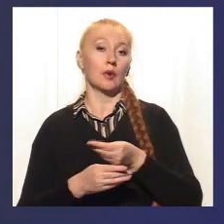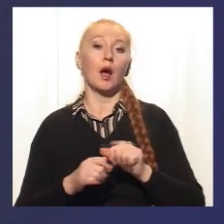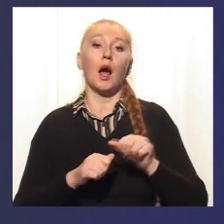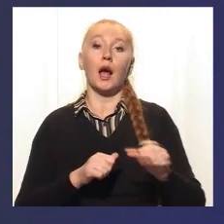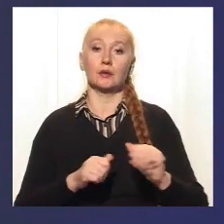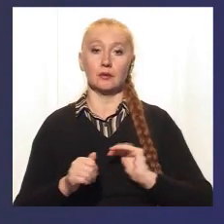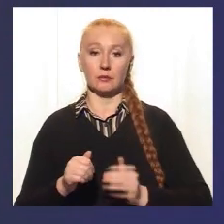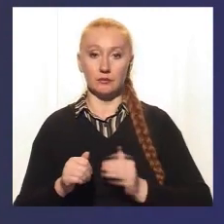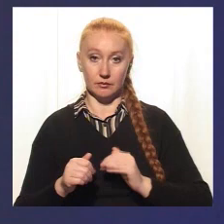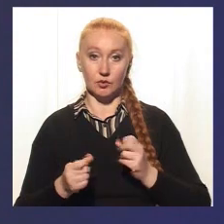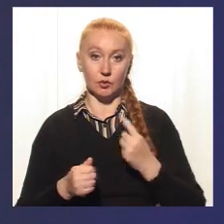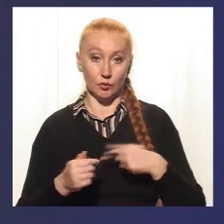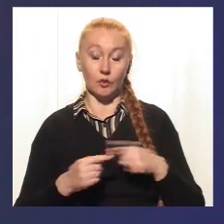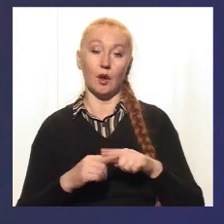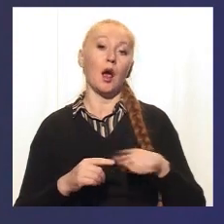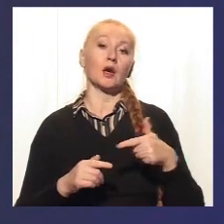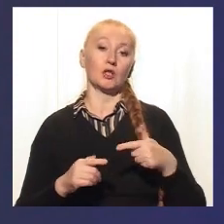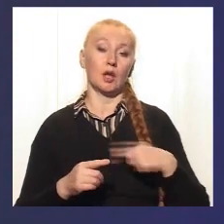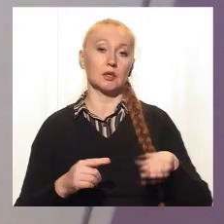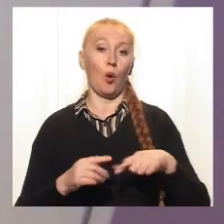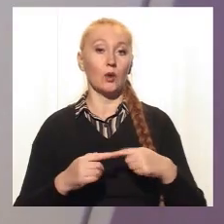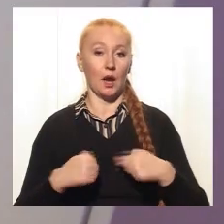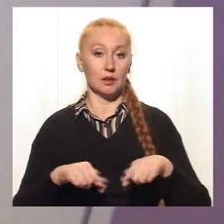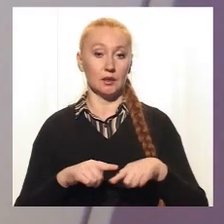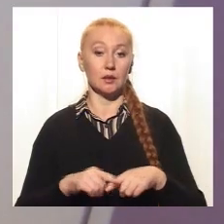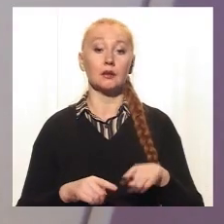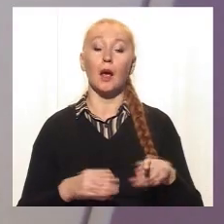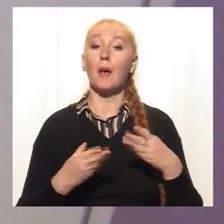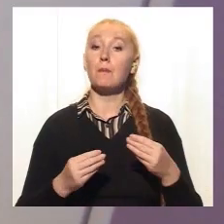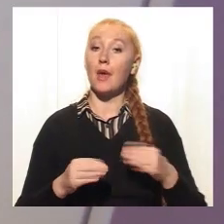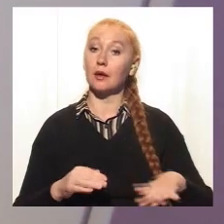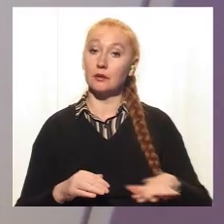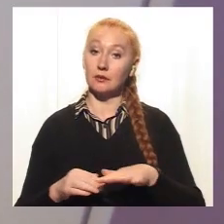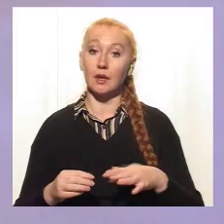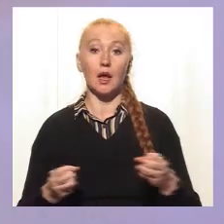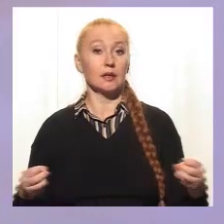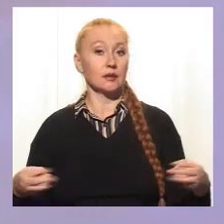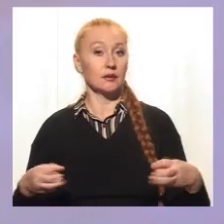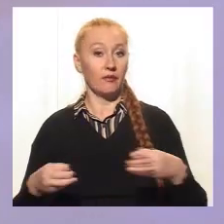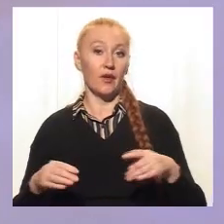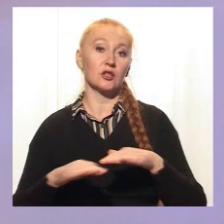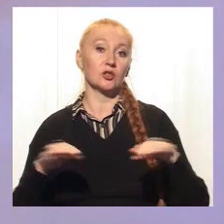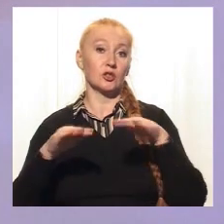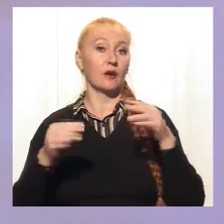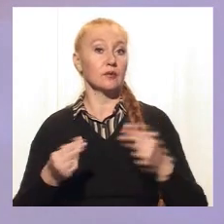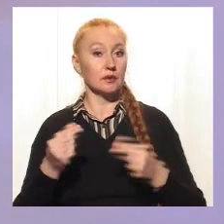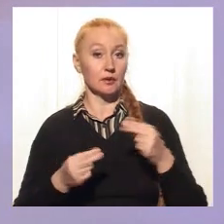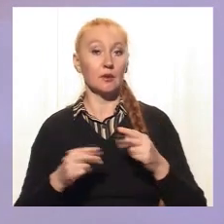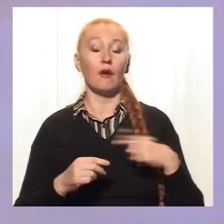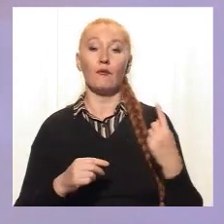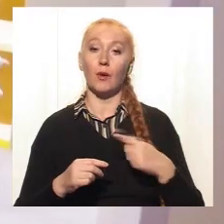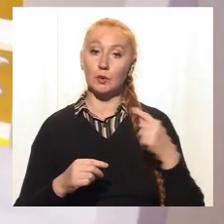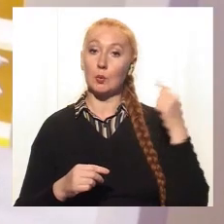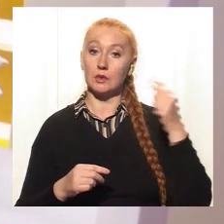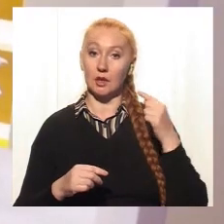меценатів, приватних компаній та громадських організацій. М'яка підлога, підсвічена стеля та шафа з іграми. В обласній клінічній